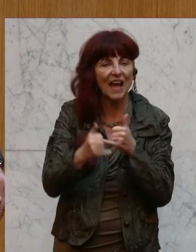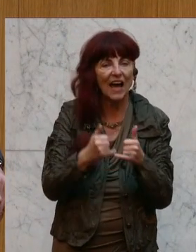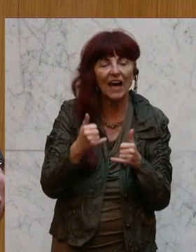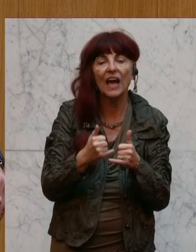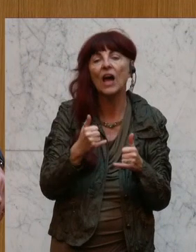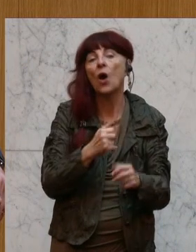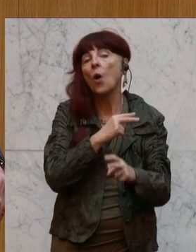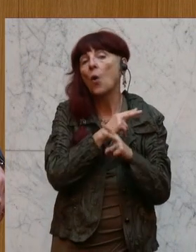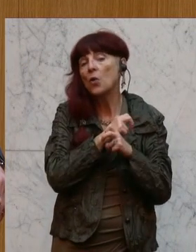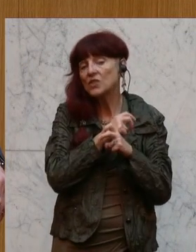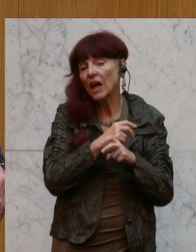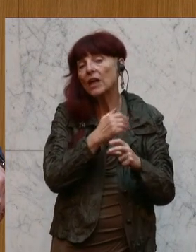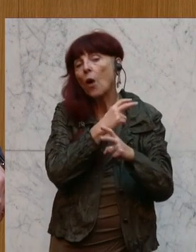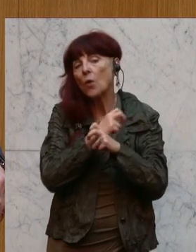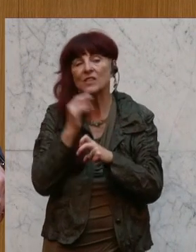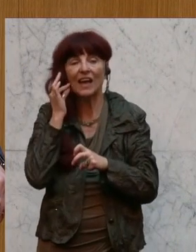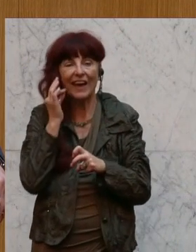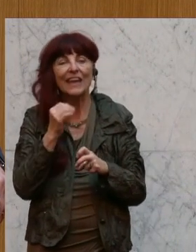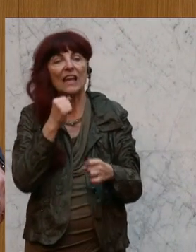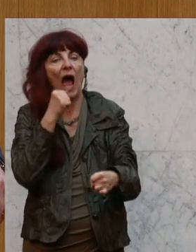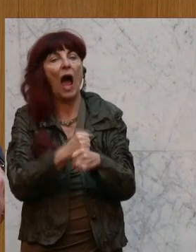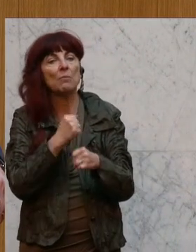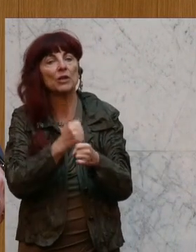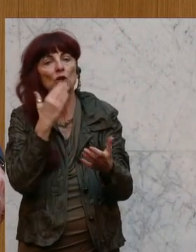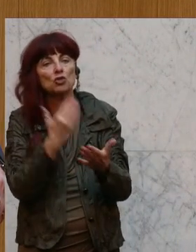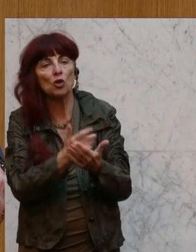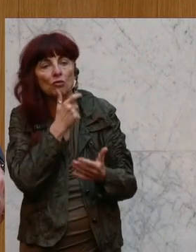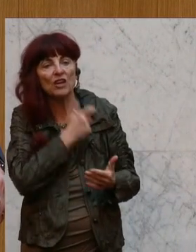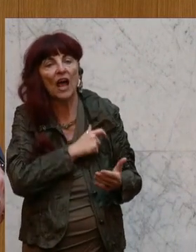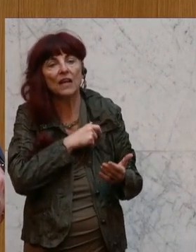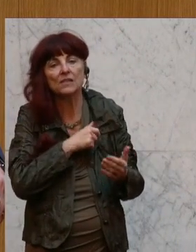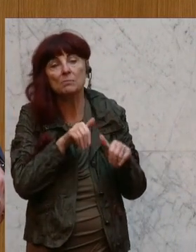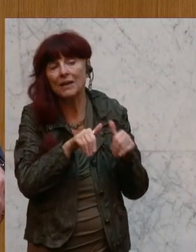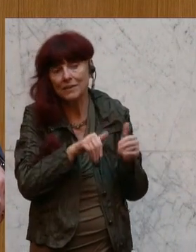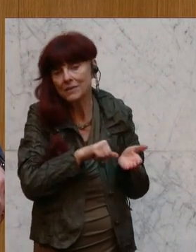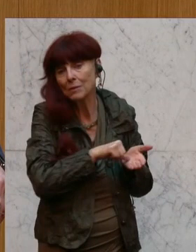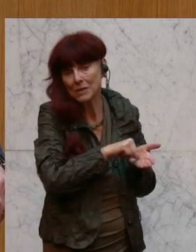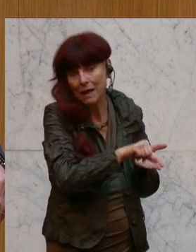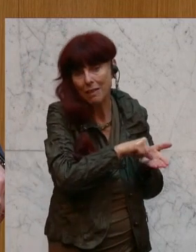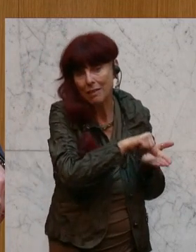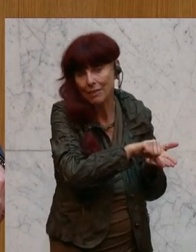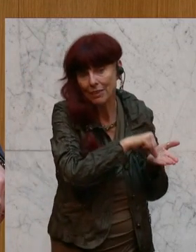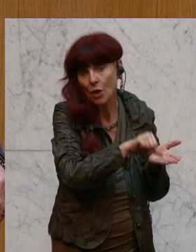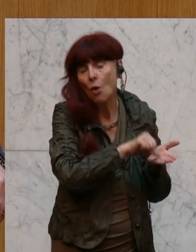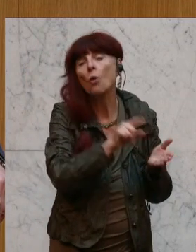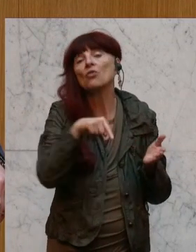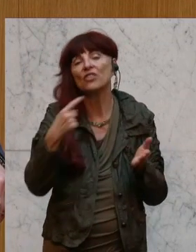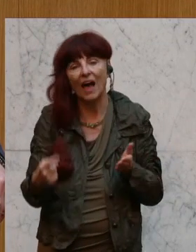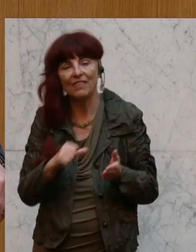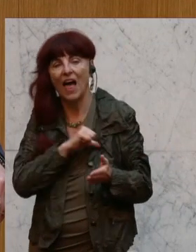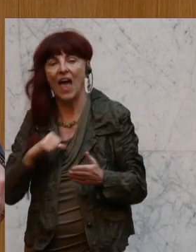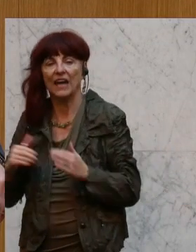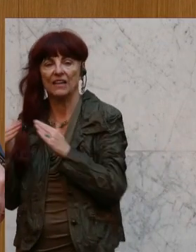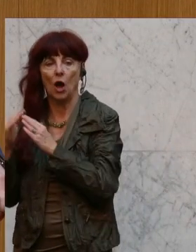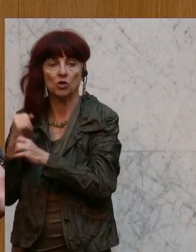Österreicher schon für den Finanzminister und erst dann für den eigenen Haushalt. Und das ist jetzt schon so viel. Und da wird nicht